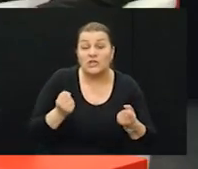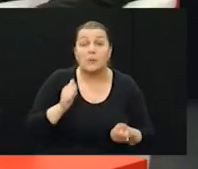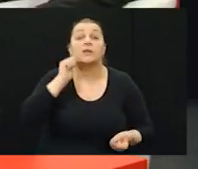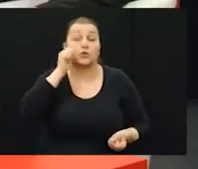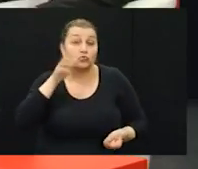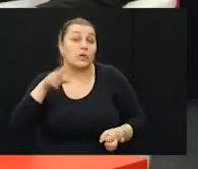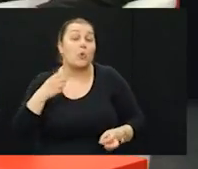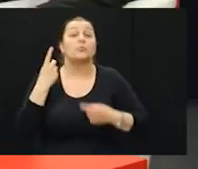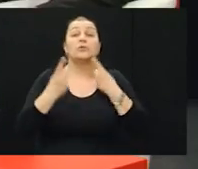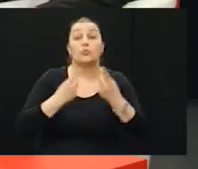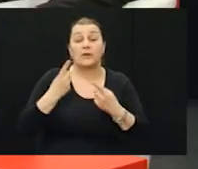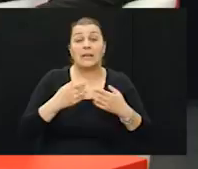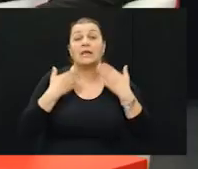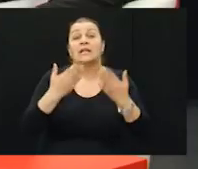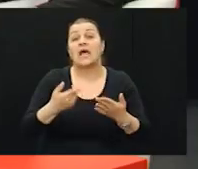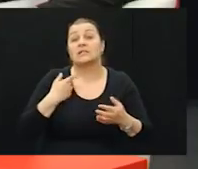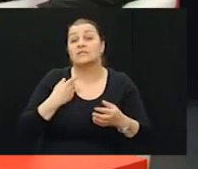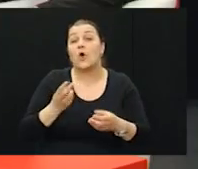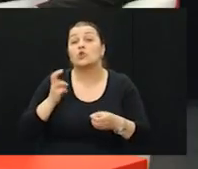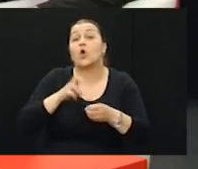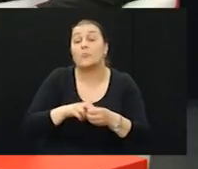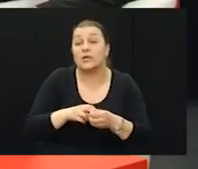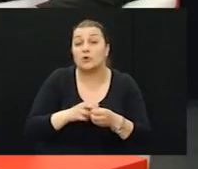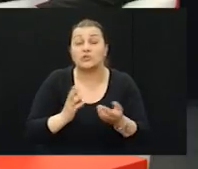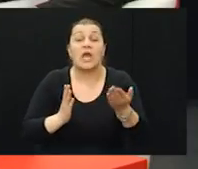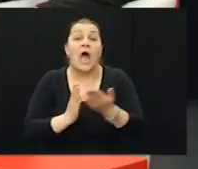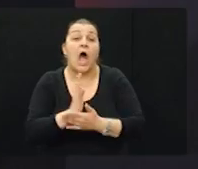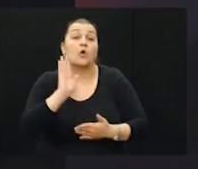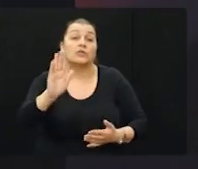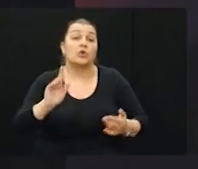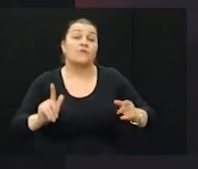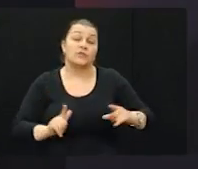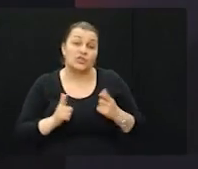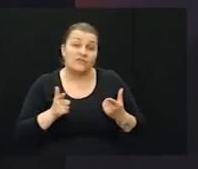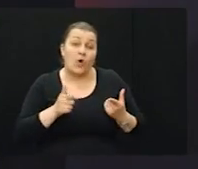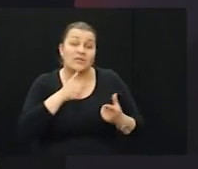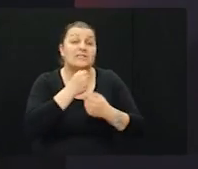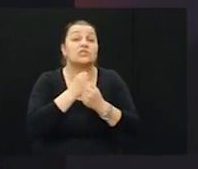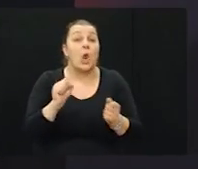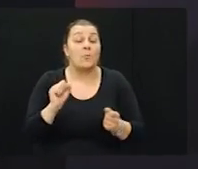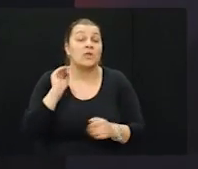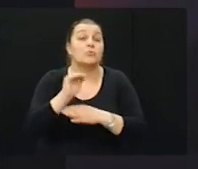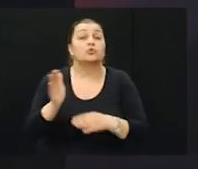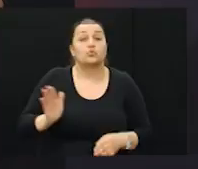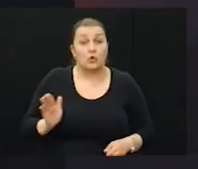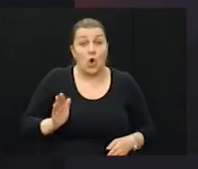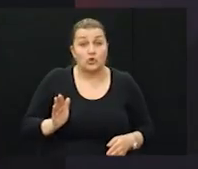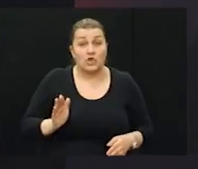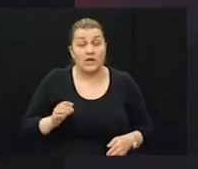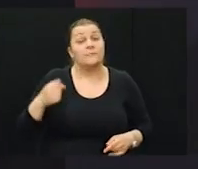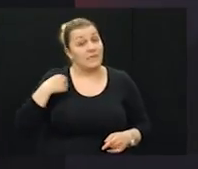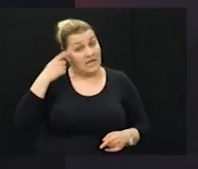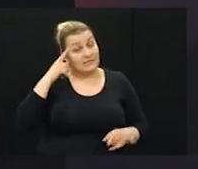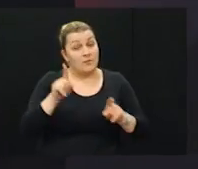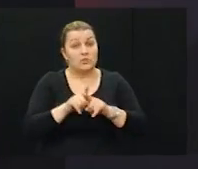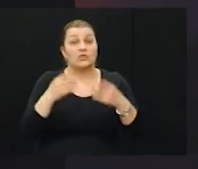sutra mogu biti u prilici dati svoj doprinos ukoliko njihovi životi i slobode budu ugroženi. Jer ja znam